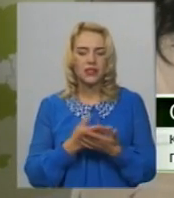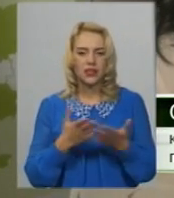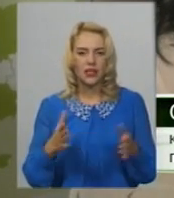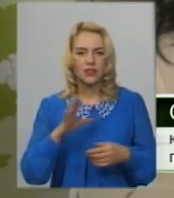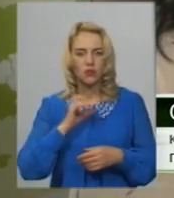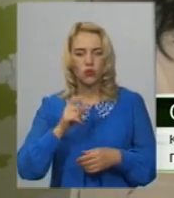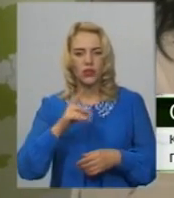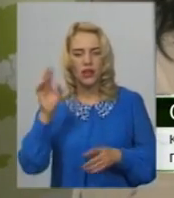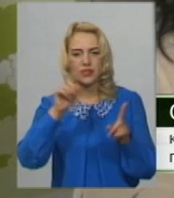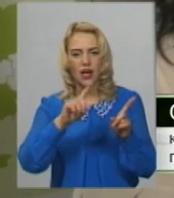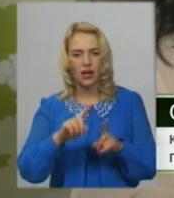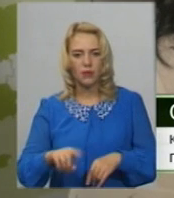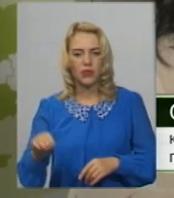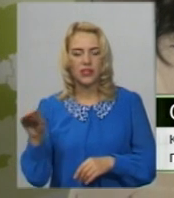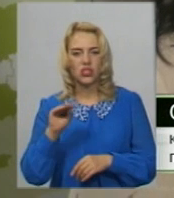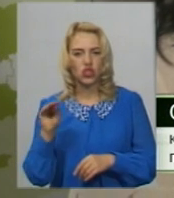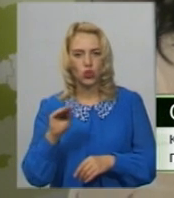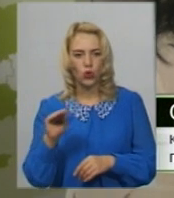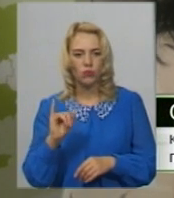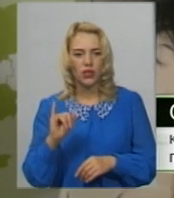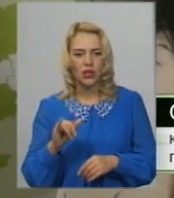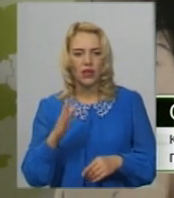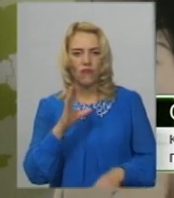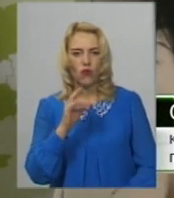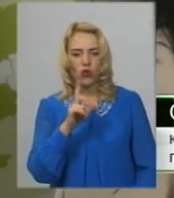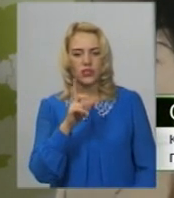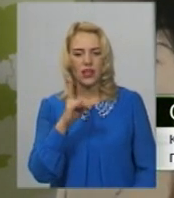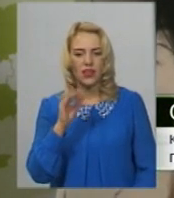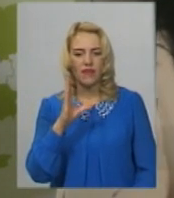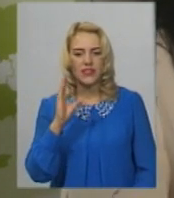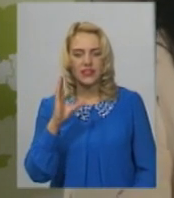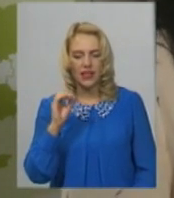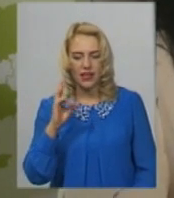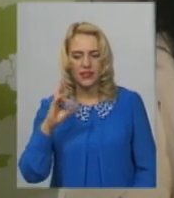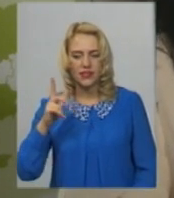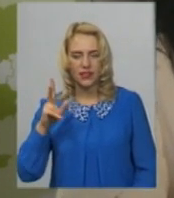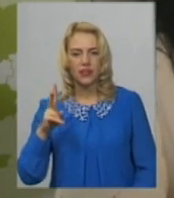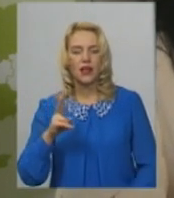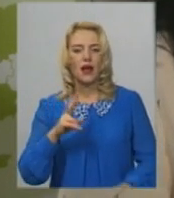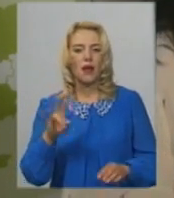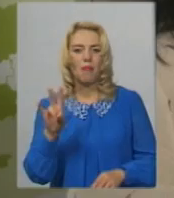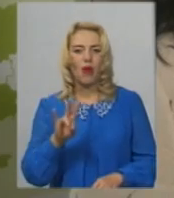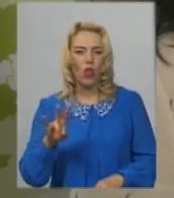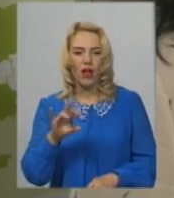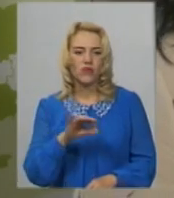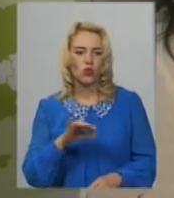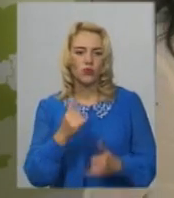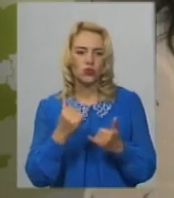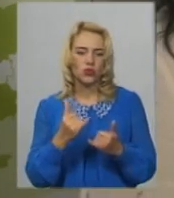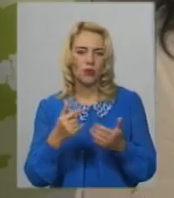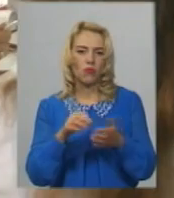Закарпатті, у Житомирі і в Вознесенсько-Миколаївської області. І ось сьогодні ми проводимо у